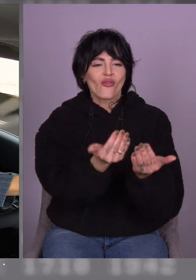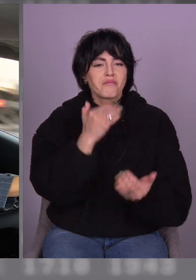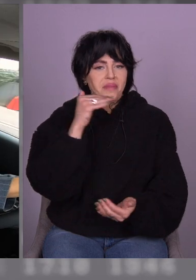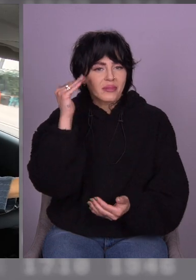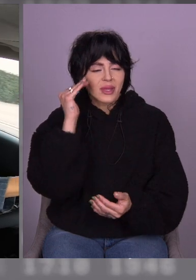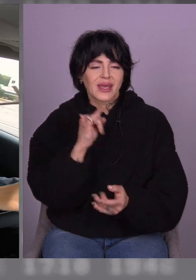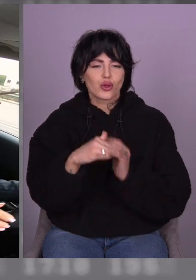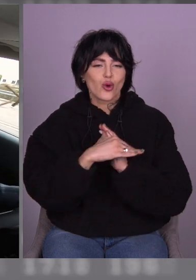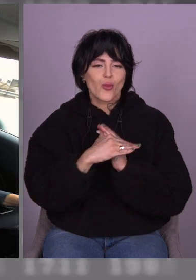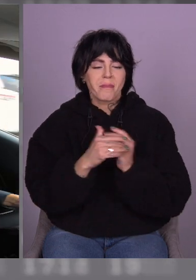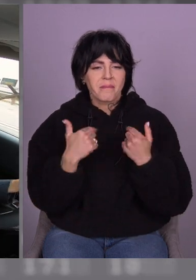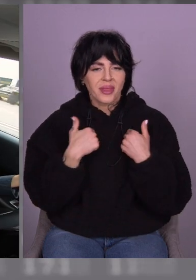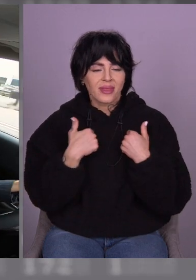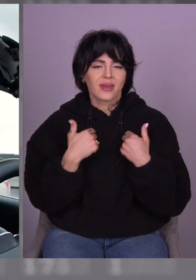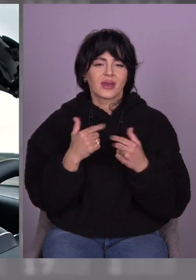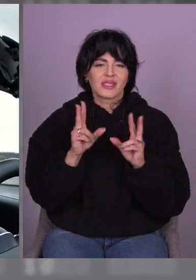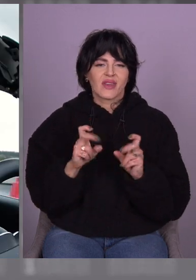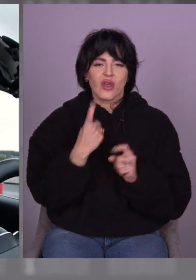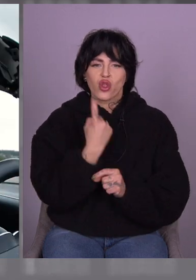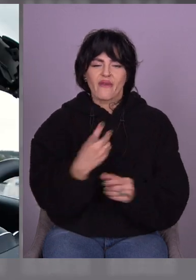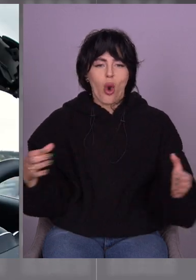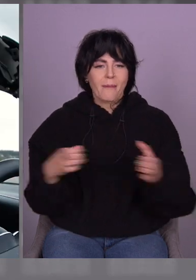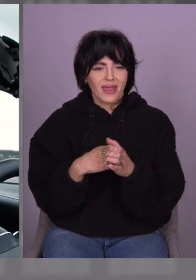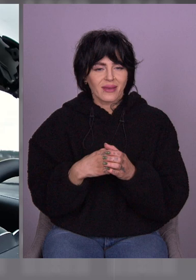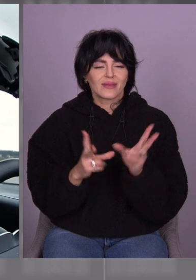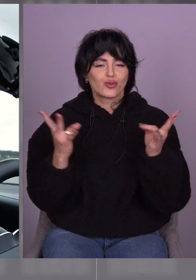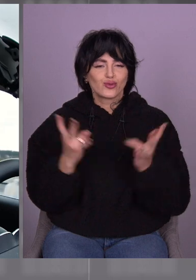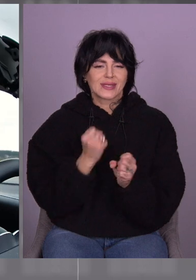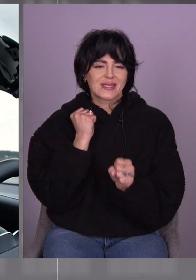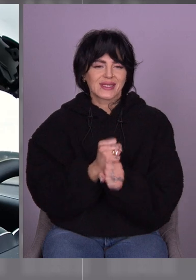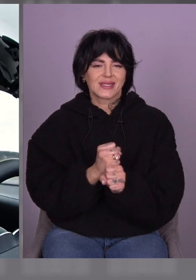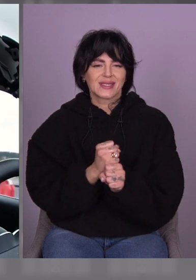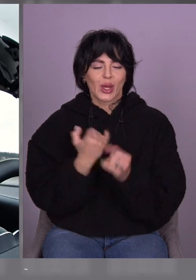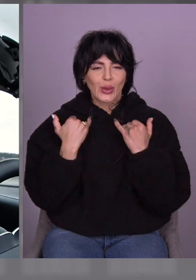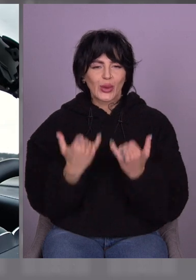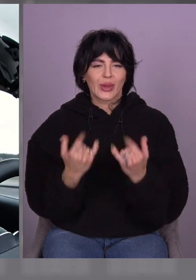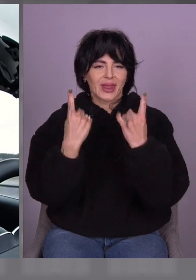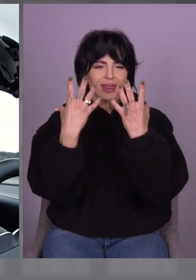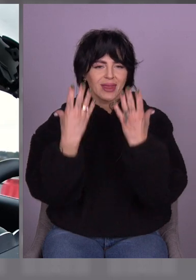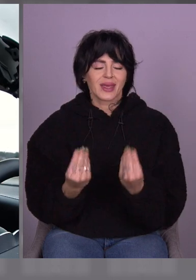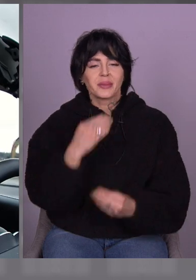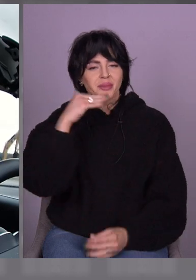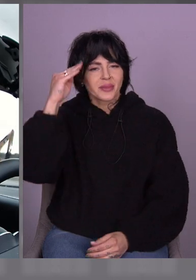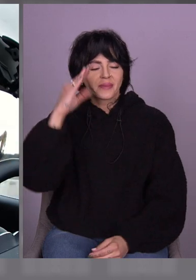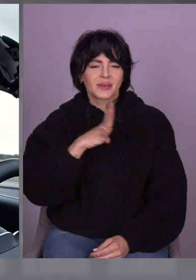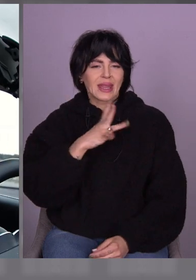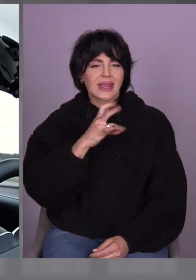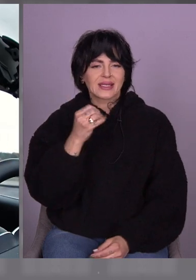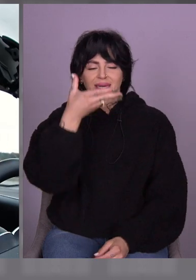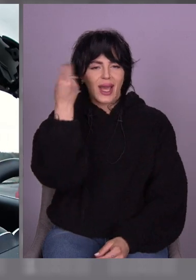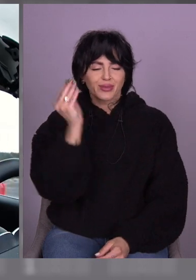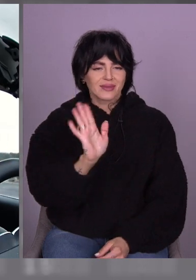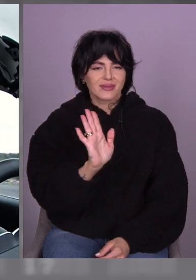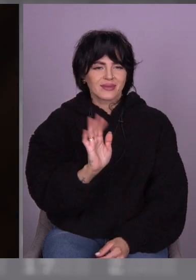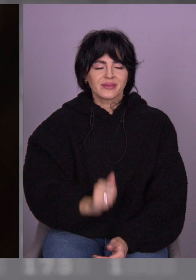допомагати мені. Так, звичайно. Ми з вами в одній команді працюємо для того, щоб день батька був незабутнім. Так, я дуже